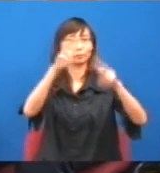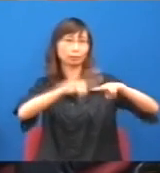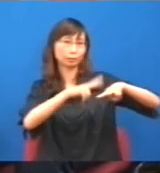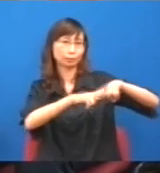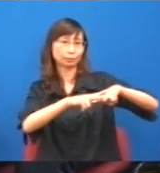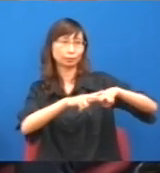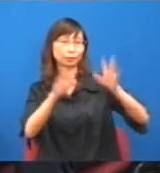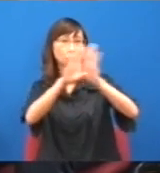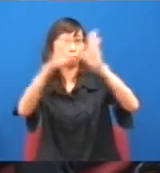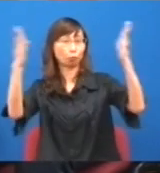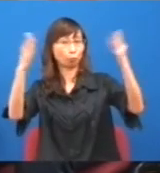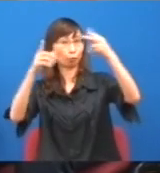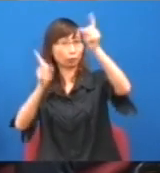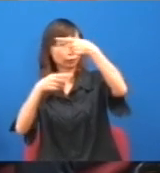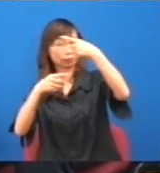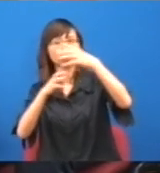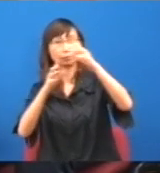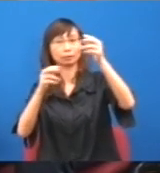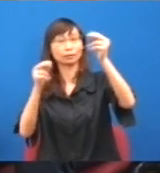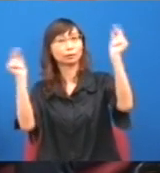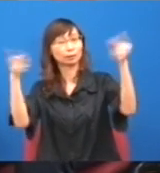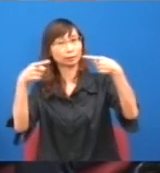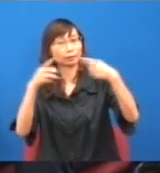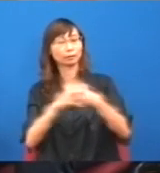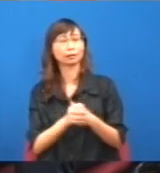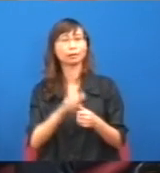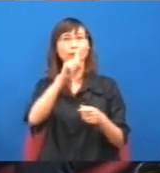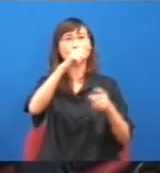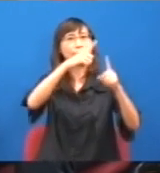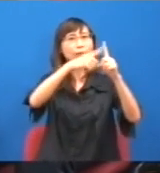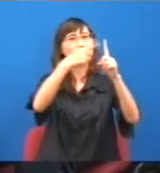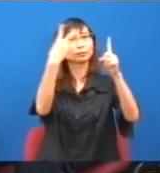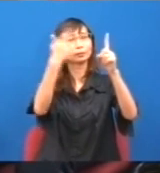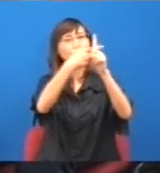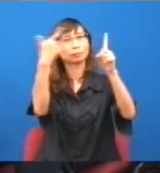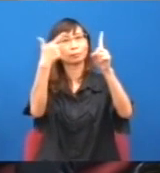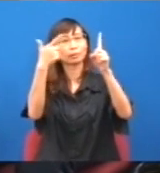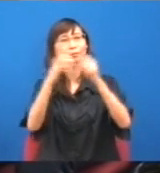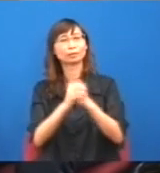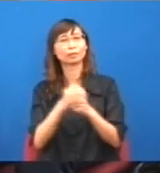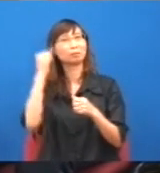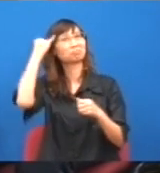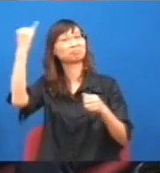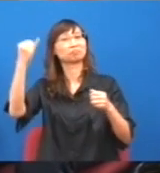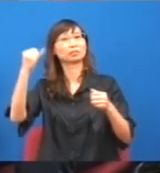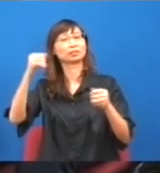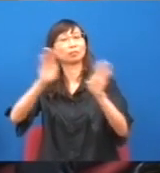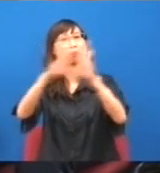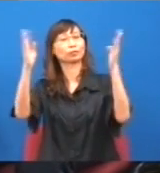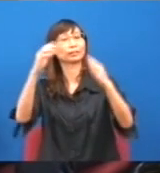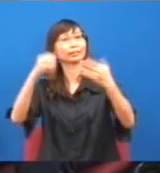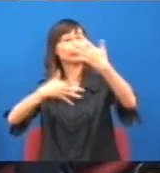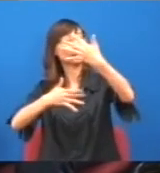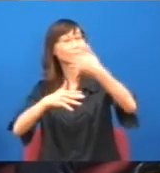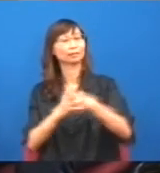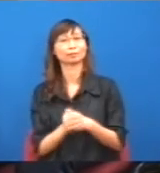子,現在,中共十八大這場戲,是不日上映的,不能夠說明